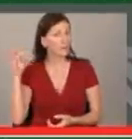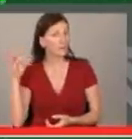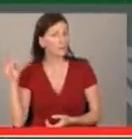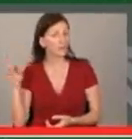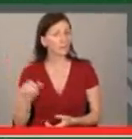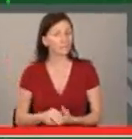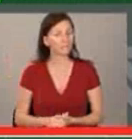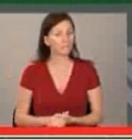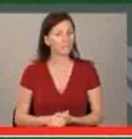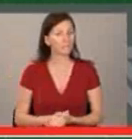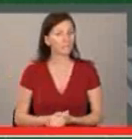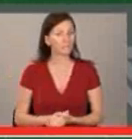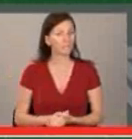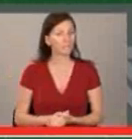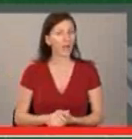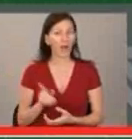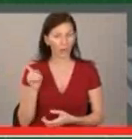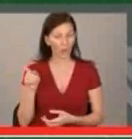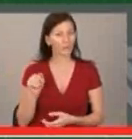ПОЗНАТ Познат ли ви е този звук?